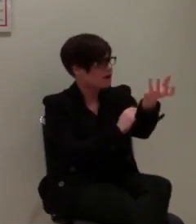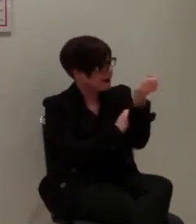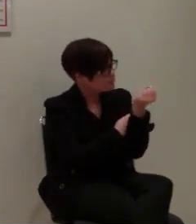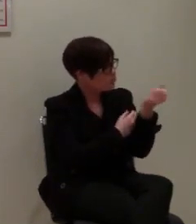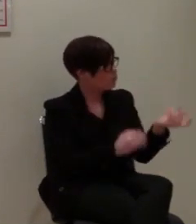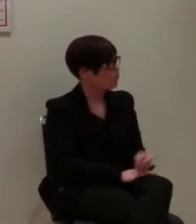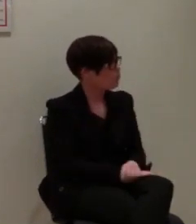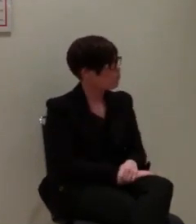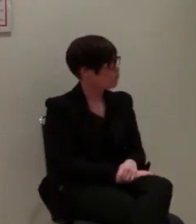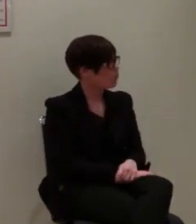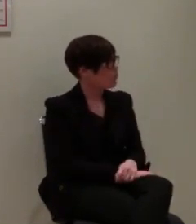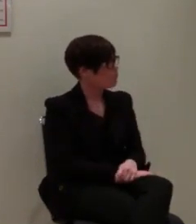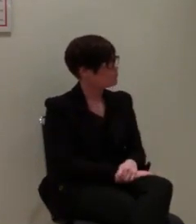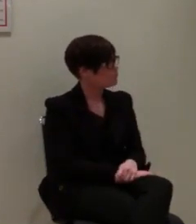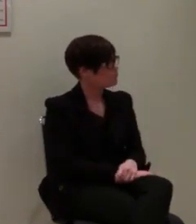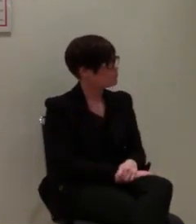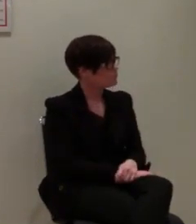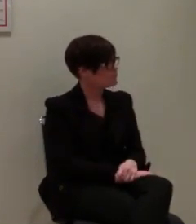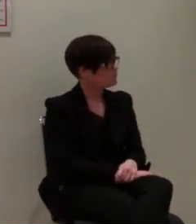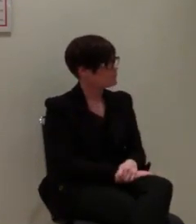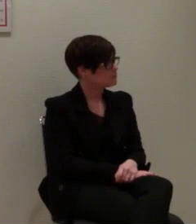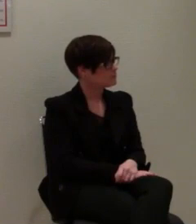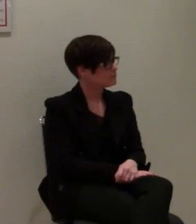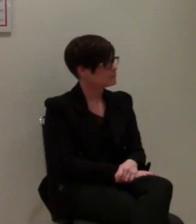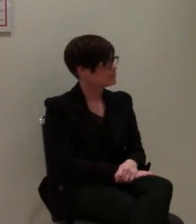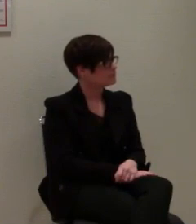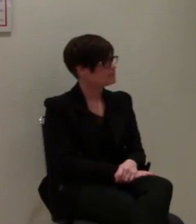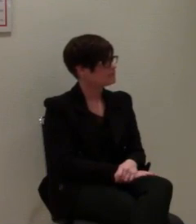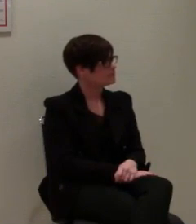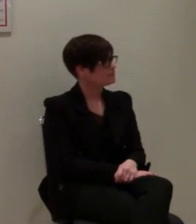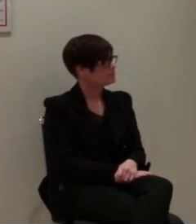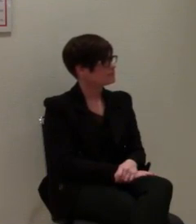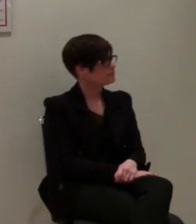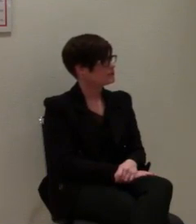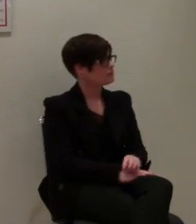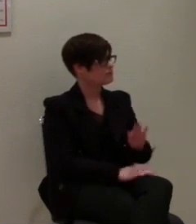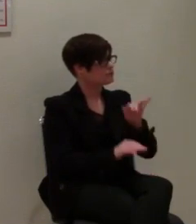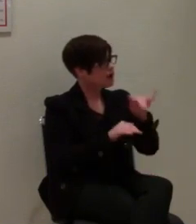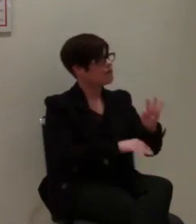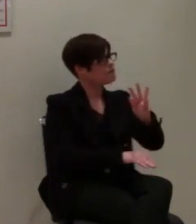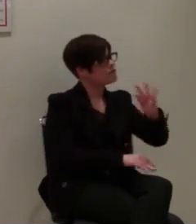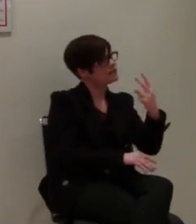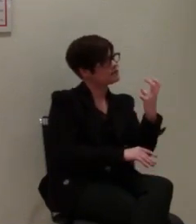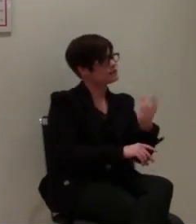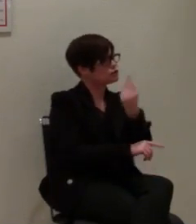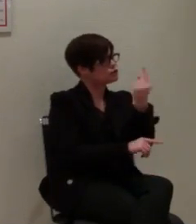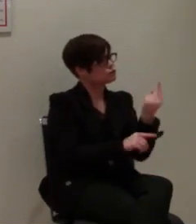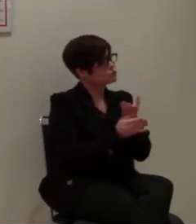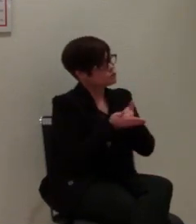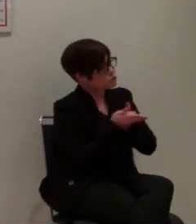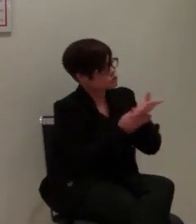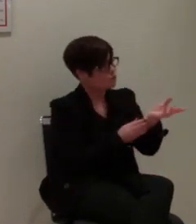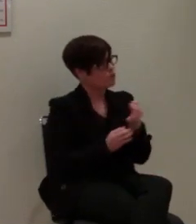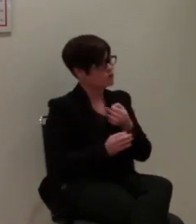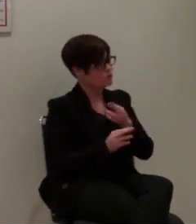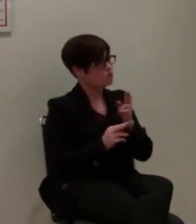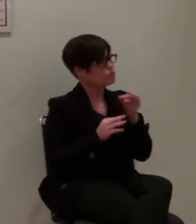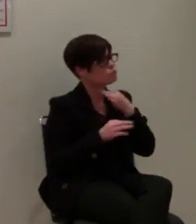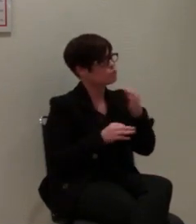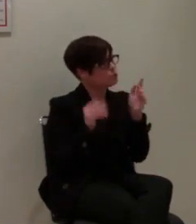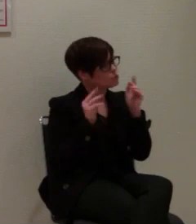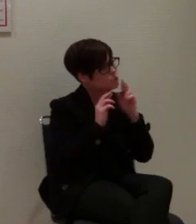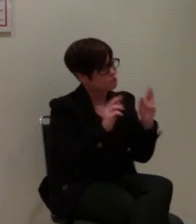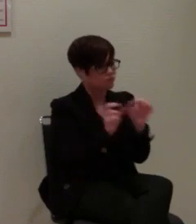Die Einführung des 24-Stunden-Notarzt-Systems in Deutschland geht auf die Björn-Steiger-Stiftung zurück, sowie die